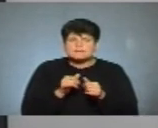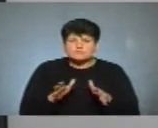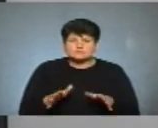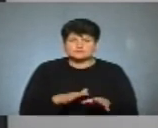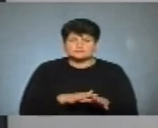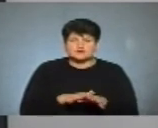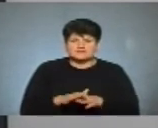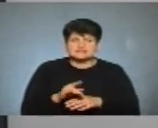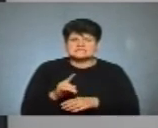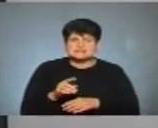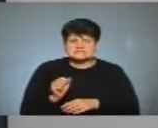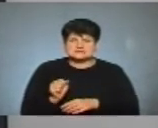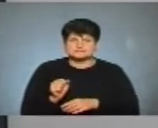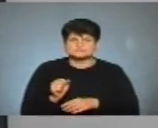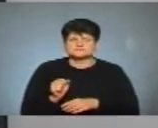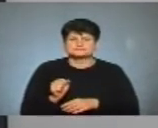справитися з